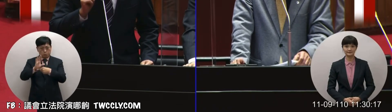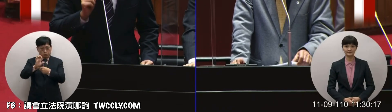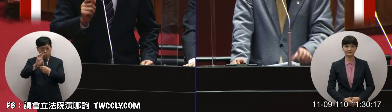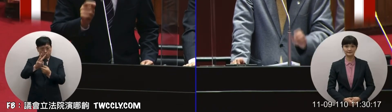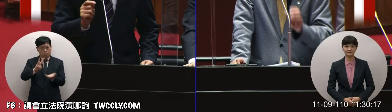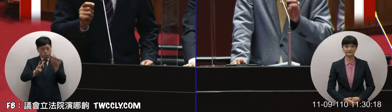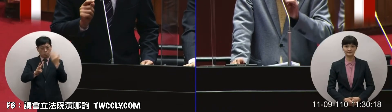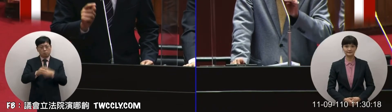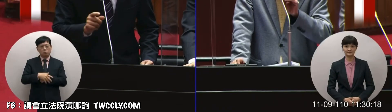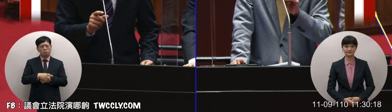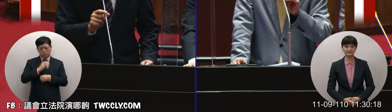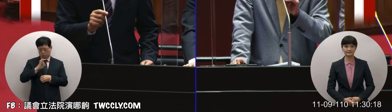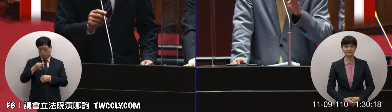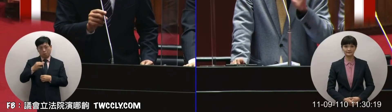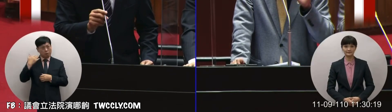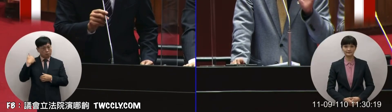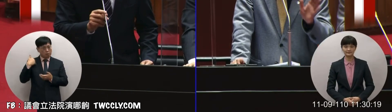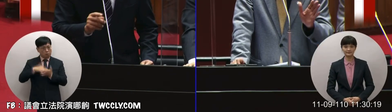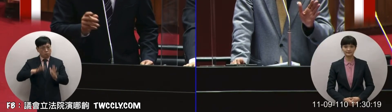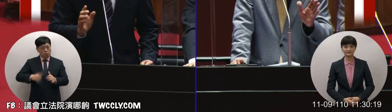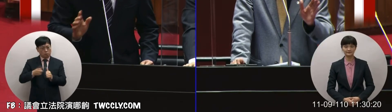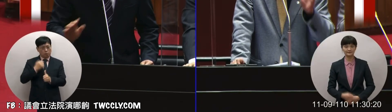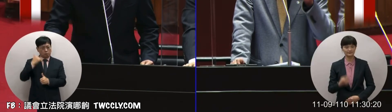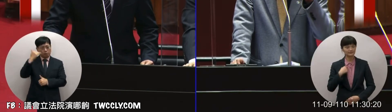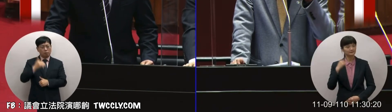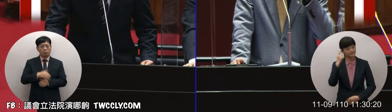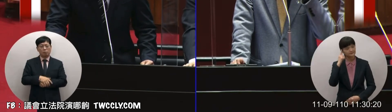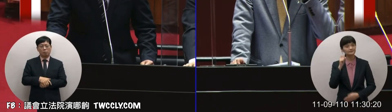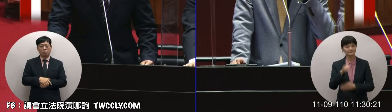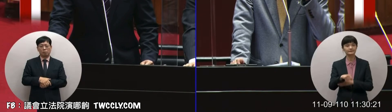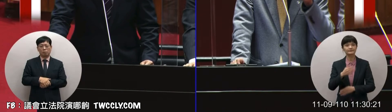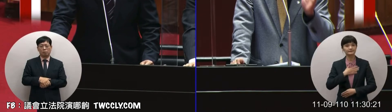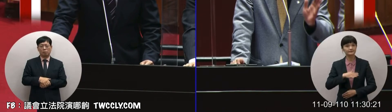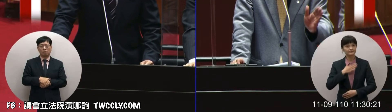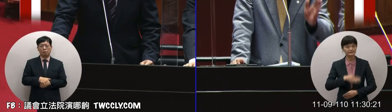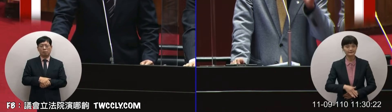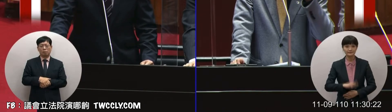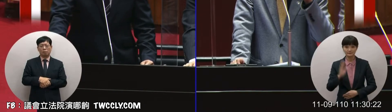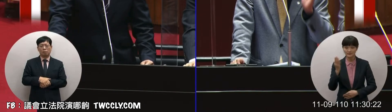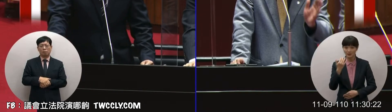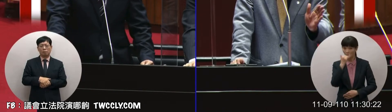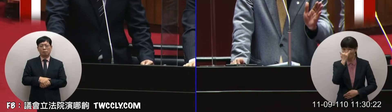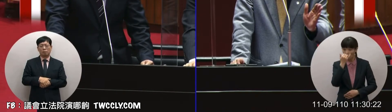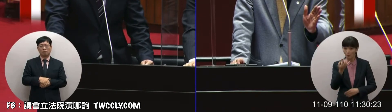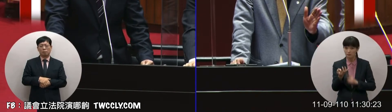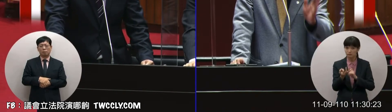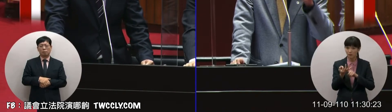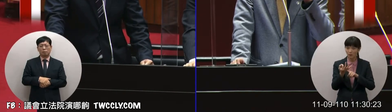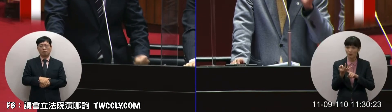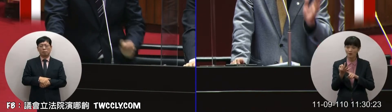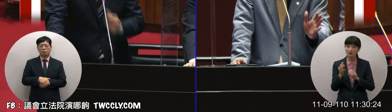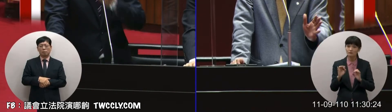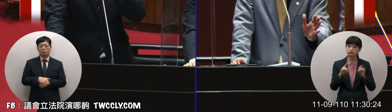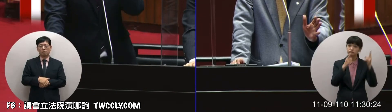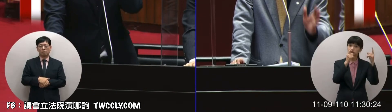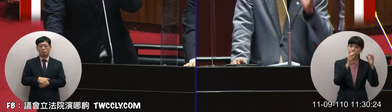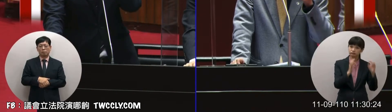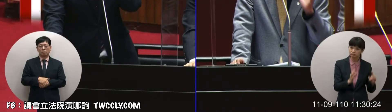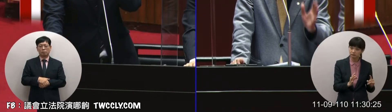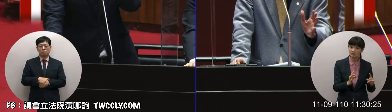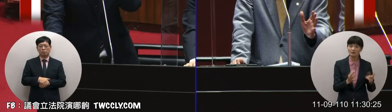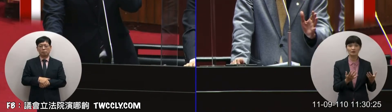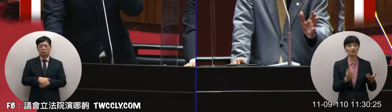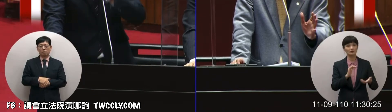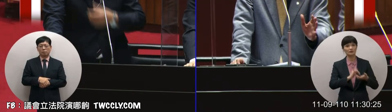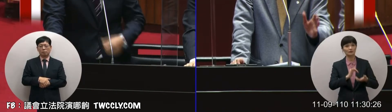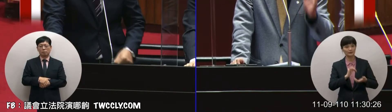三這個我都相信但是地價是有氣有努我們也知道我們